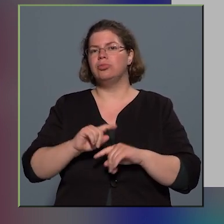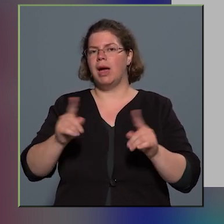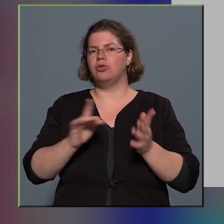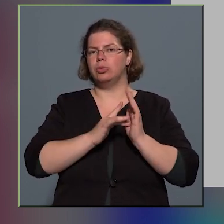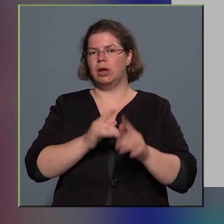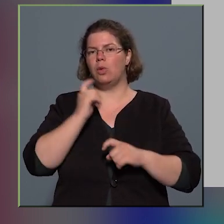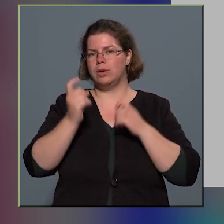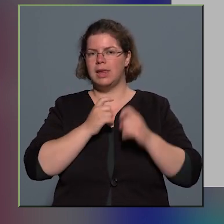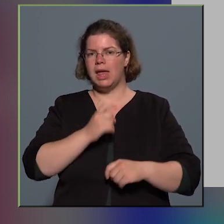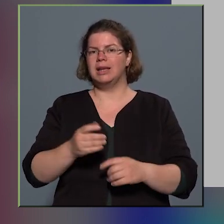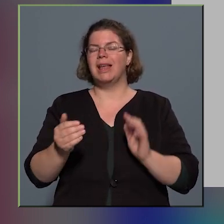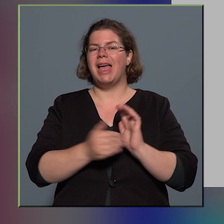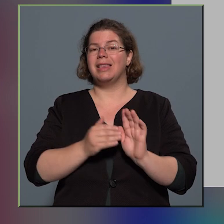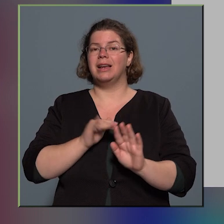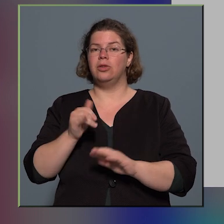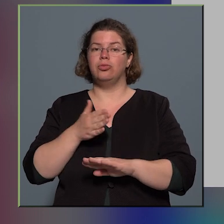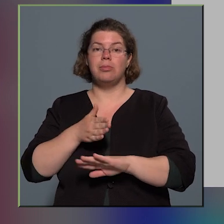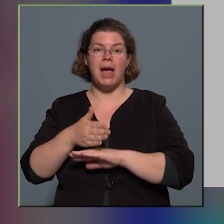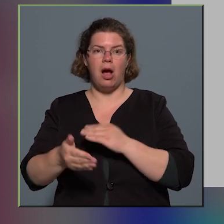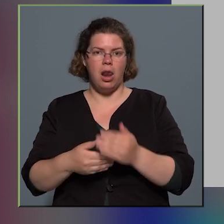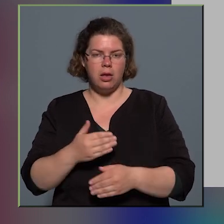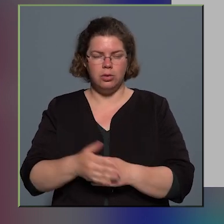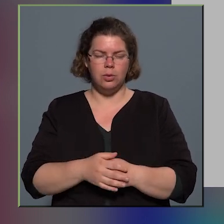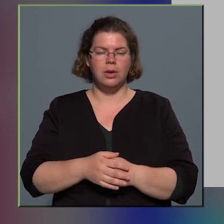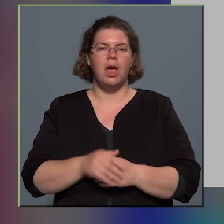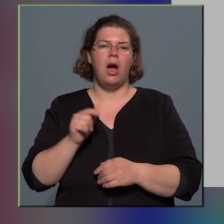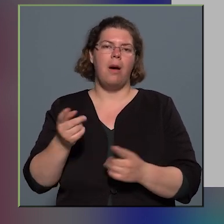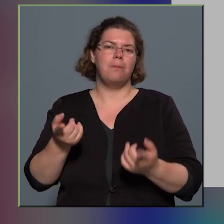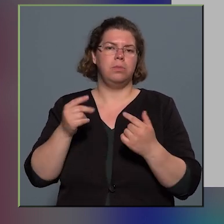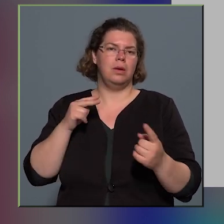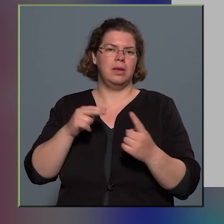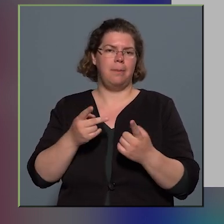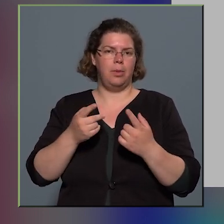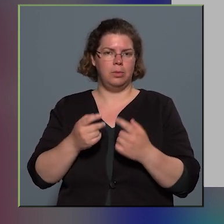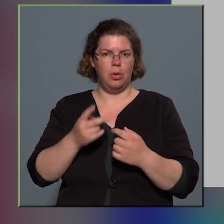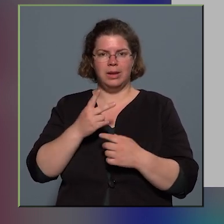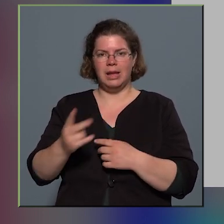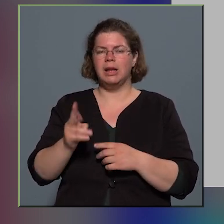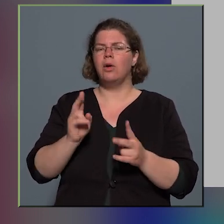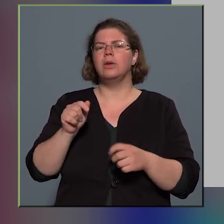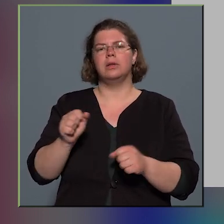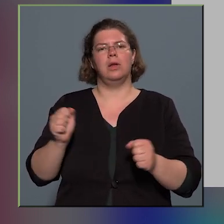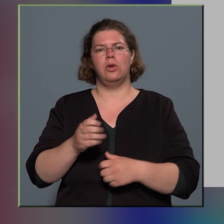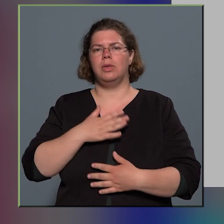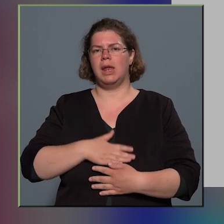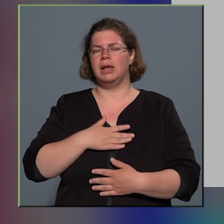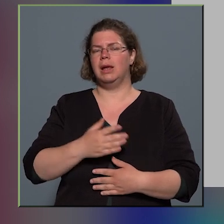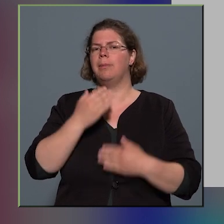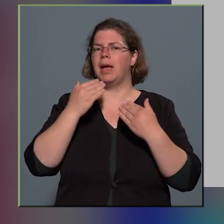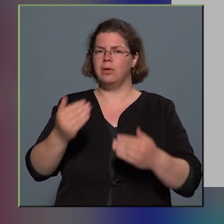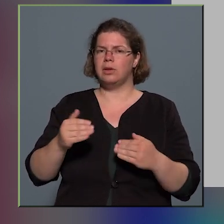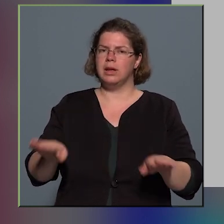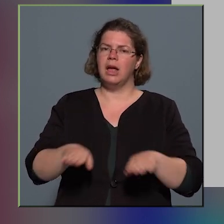az ezeret is meghaladtuk. Mindenféleképpen abban a szempontból kitekítenék, hogy itt nagyon szeretném megköszönni a társszervek